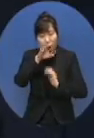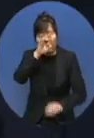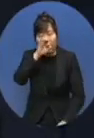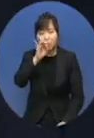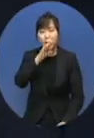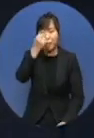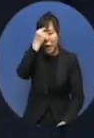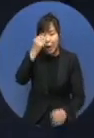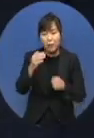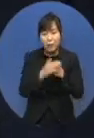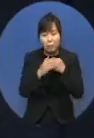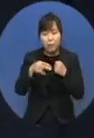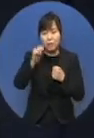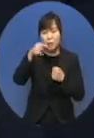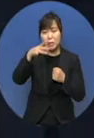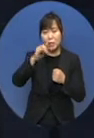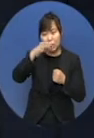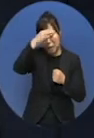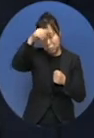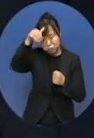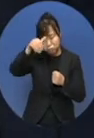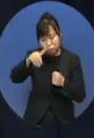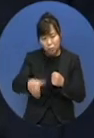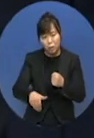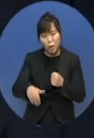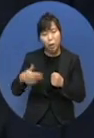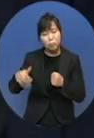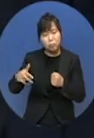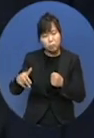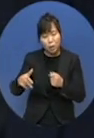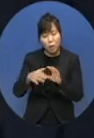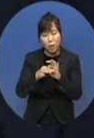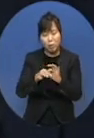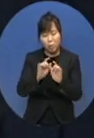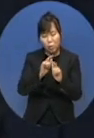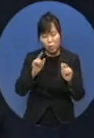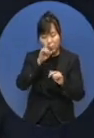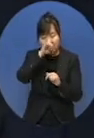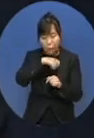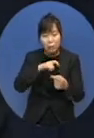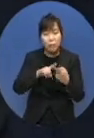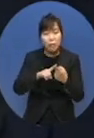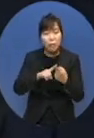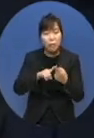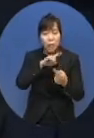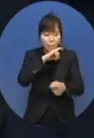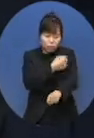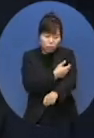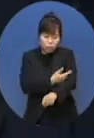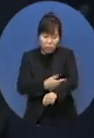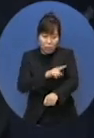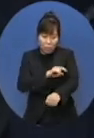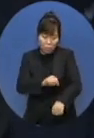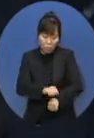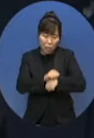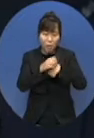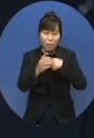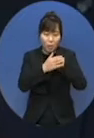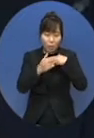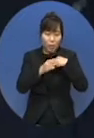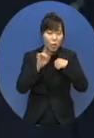신장기능이 떨어지다 보니 소변으로 배출되어야 할 각종 노폐물이 혈액 속에 축적되기 때문에